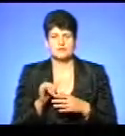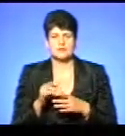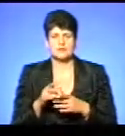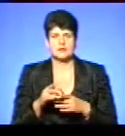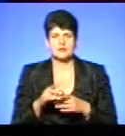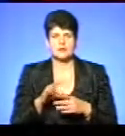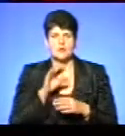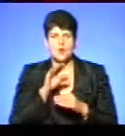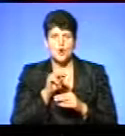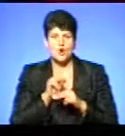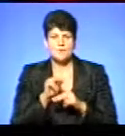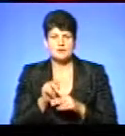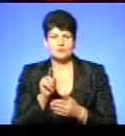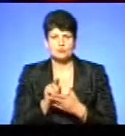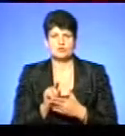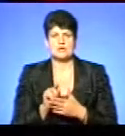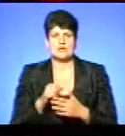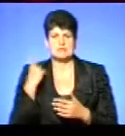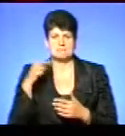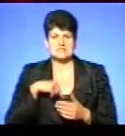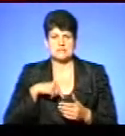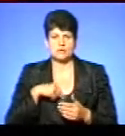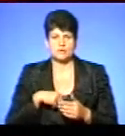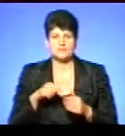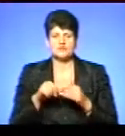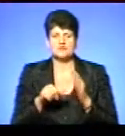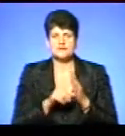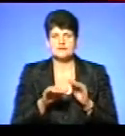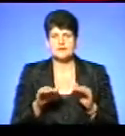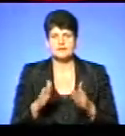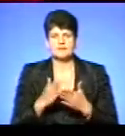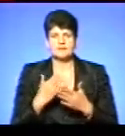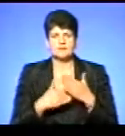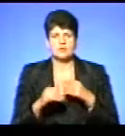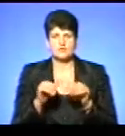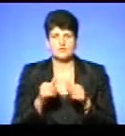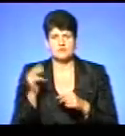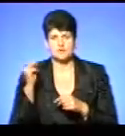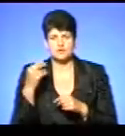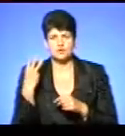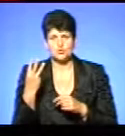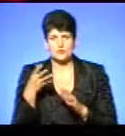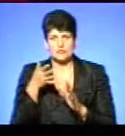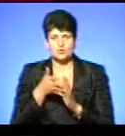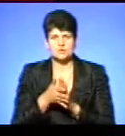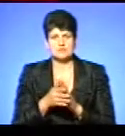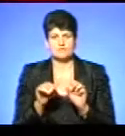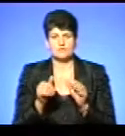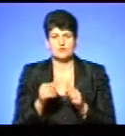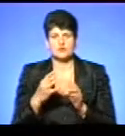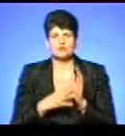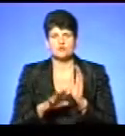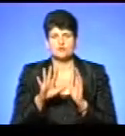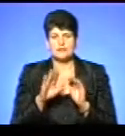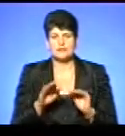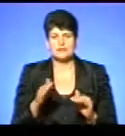психолог. У Шумській громаді 17 дітей на індивідуальній формі навчання. Троє – на інклюзивній формі. 95 дітей